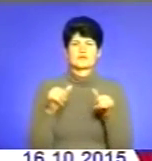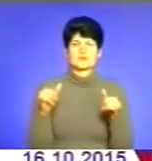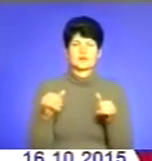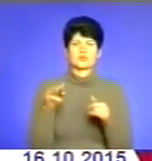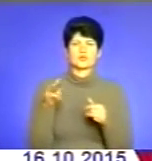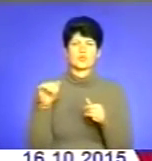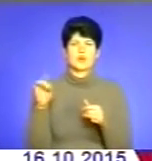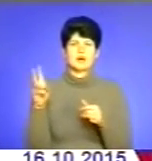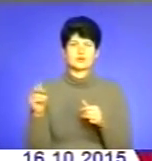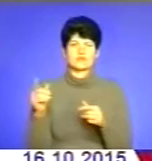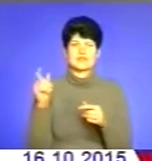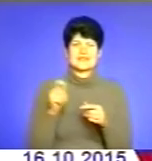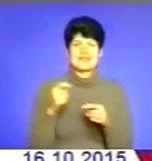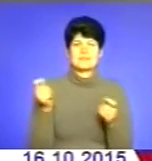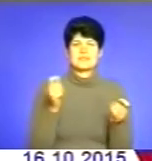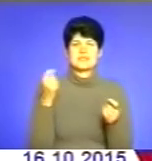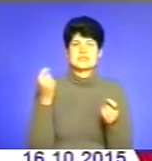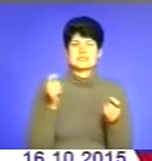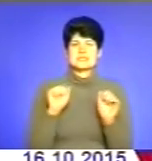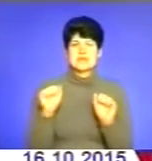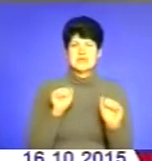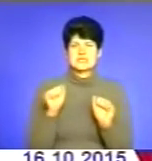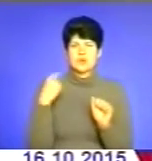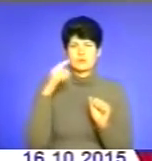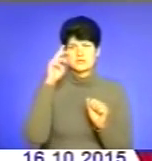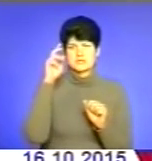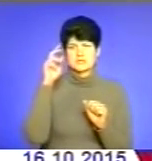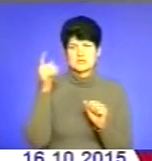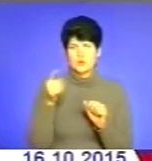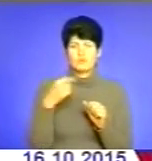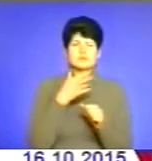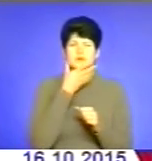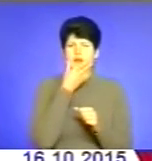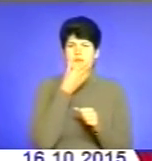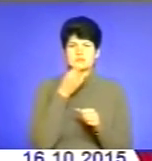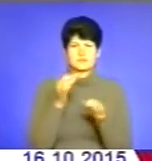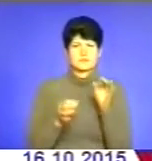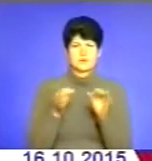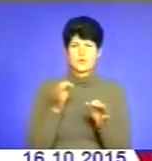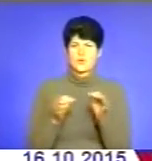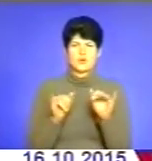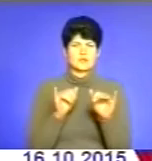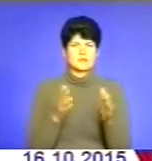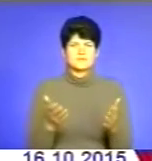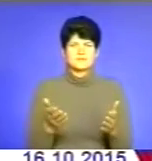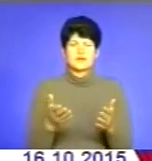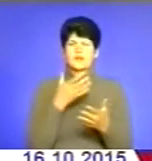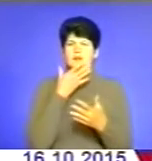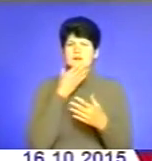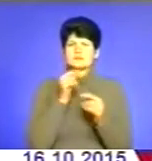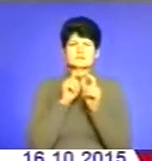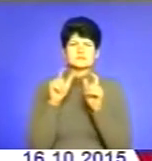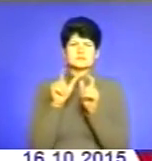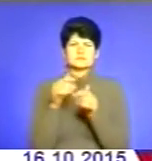уїзду і адміністрації області Тернополя. У вас дуже красива природа, багато красивих об'єктів,